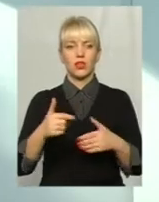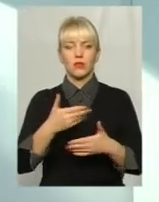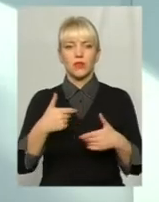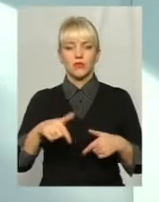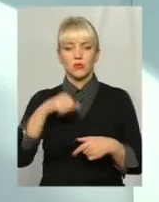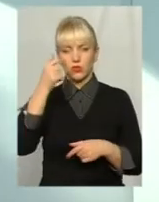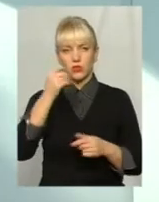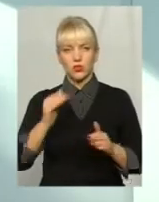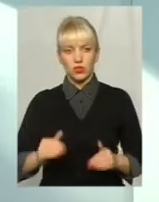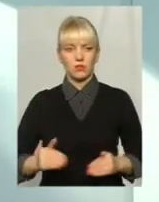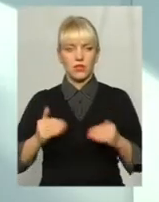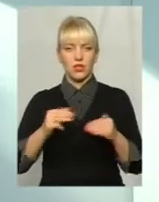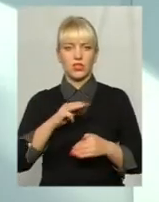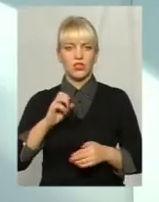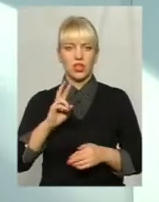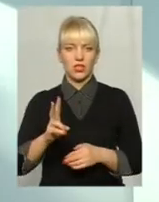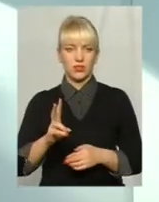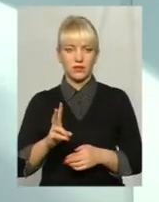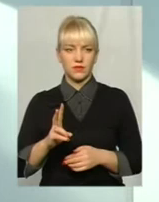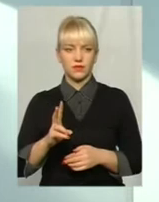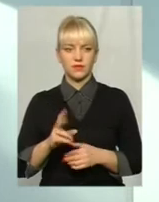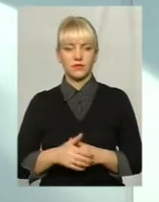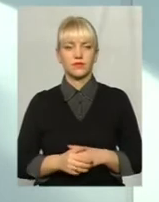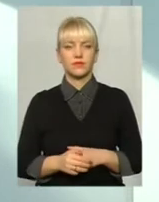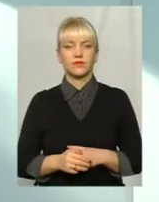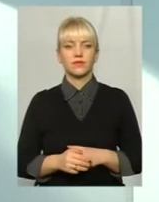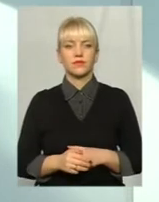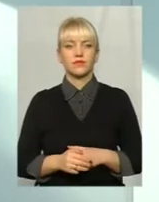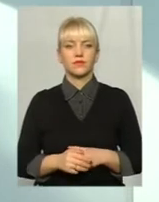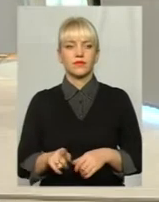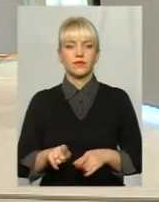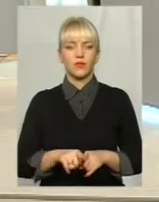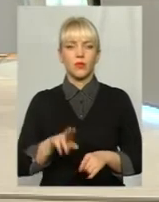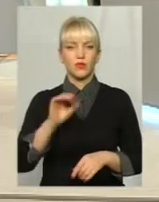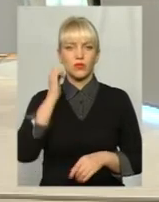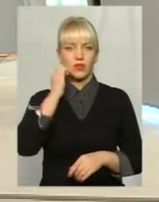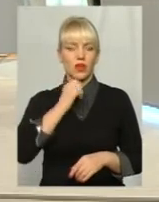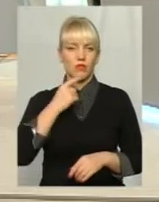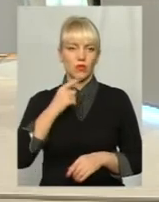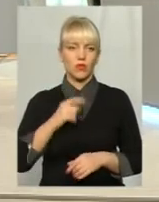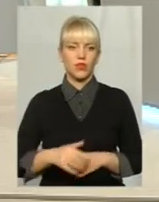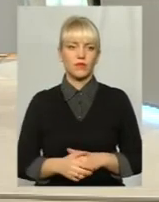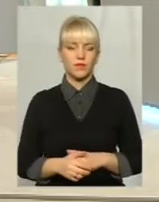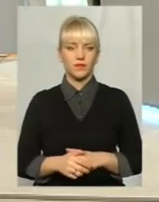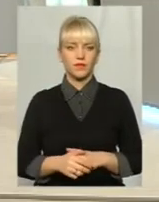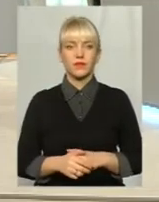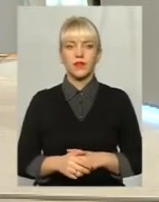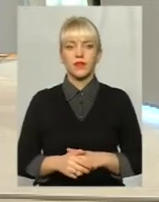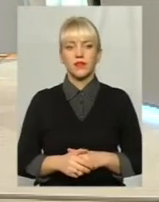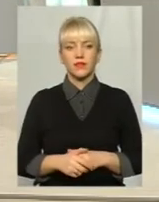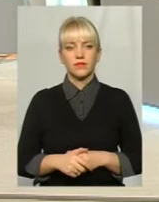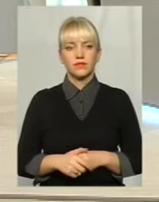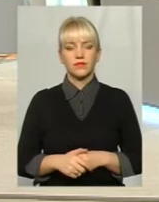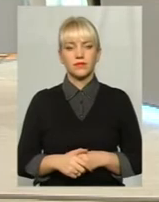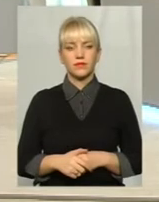підняли. В ЖЕКі, ну, так і по-старому. Ну, називаємо по-старому ЖЕКі, да, бо ще ці умки ще...